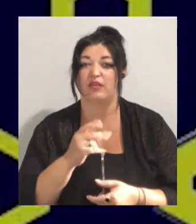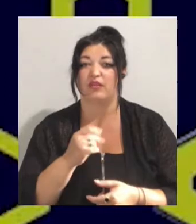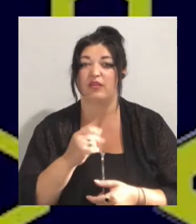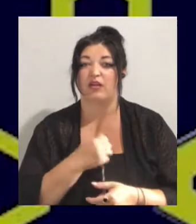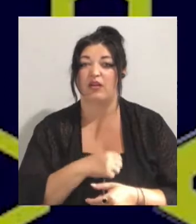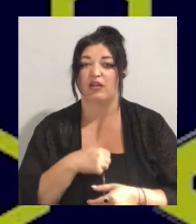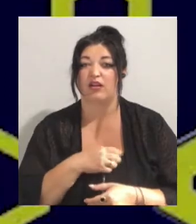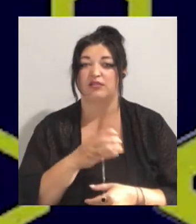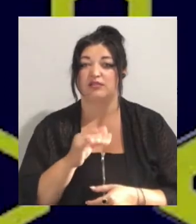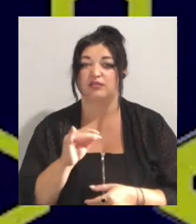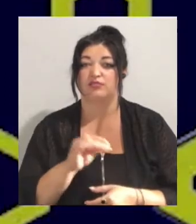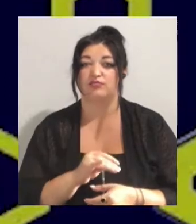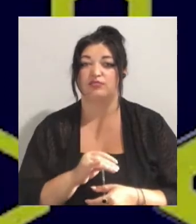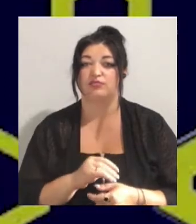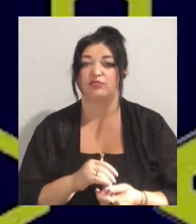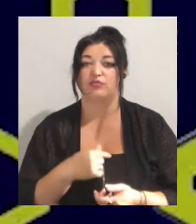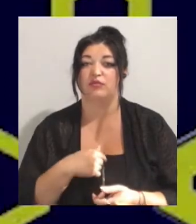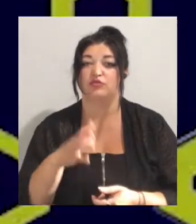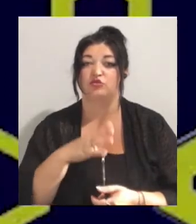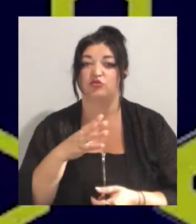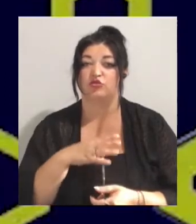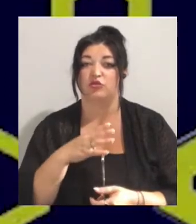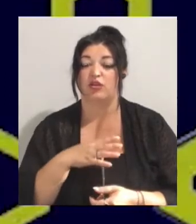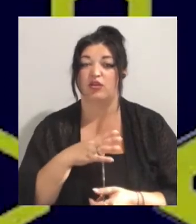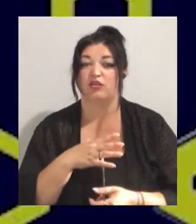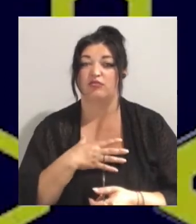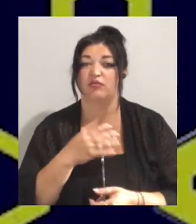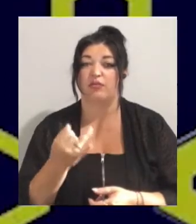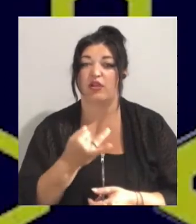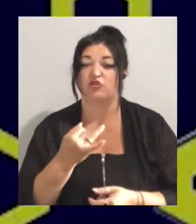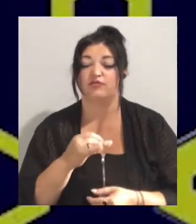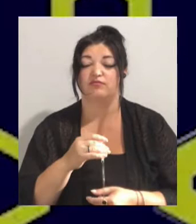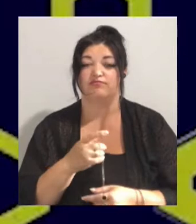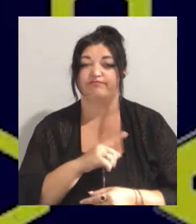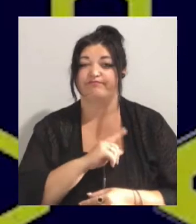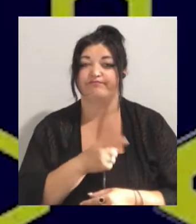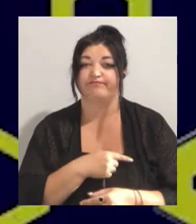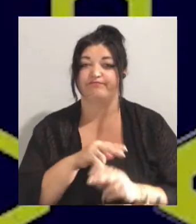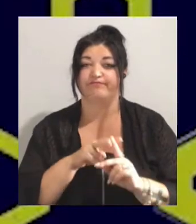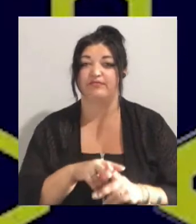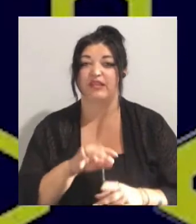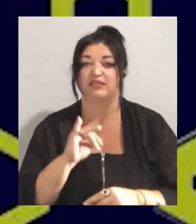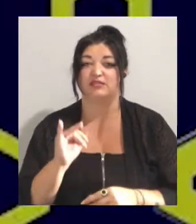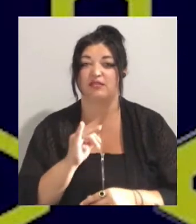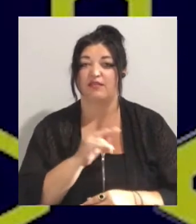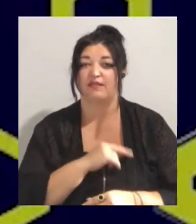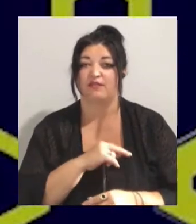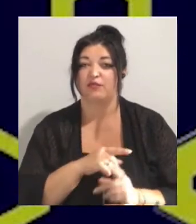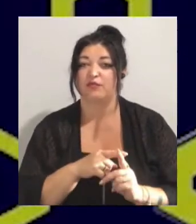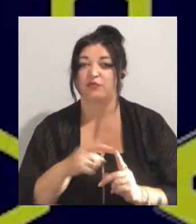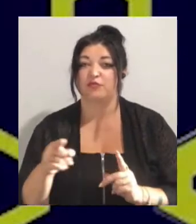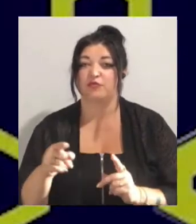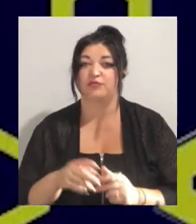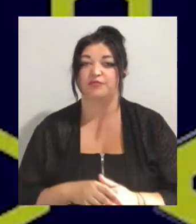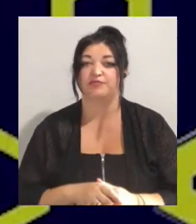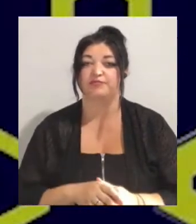на морі. У нас чекає наполеглива та цікава робота, успіх, ефективність якої залежить від професійності і